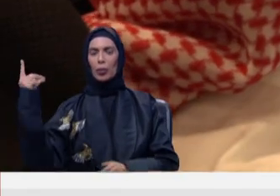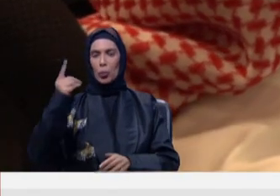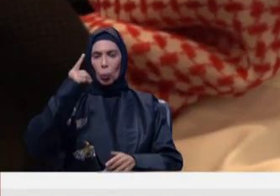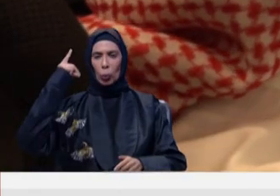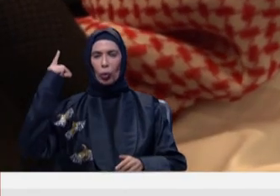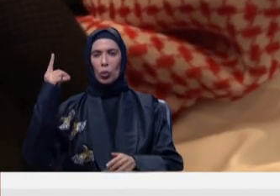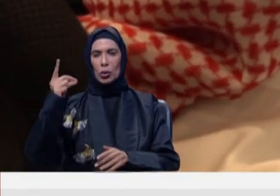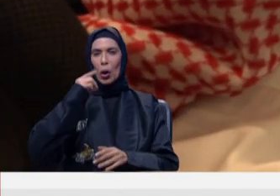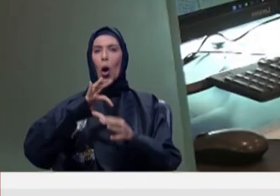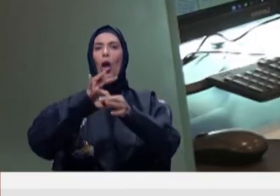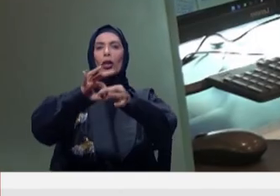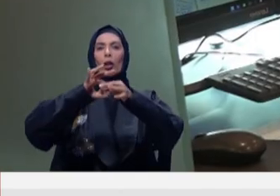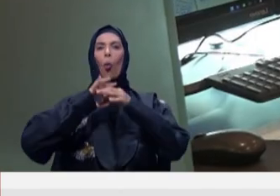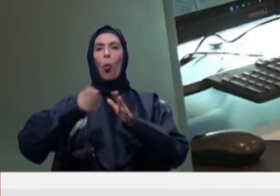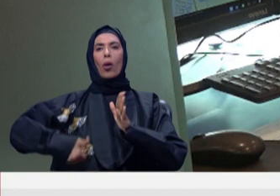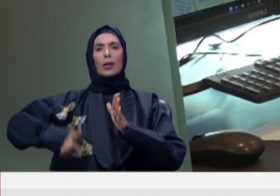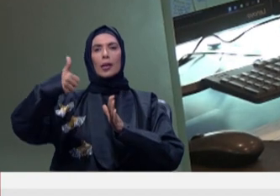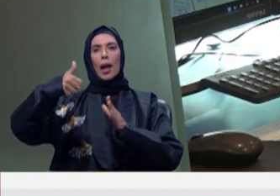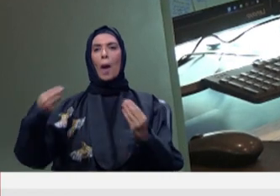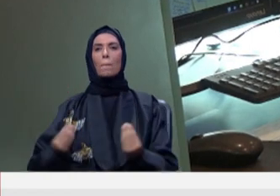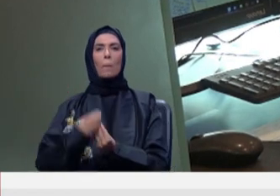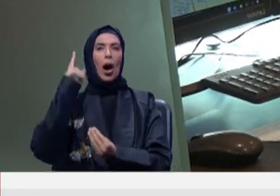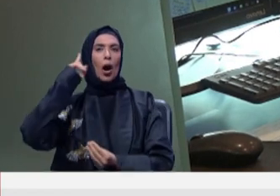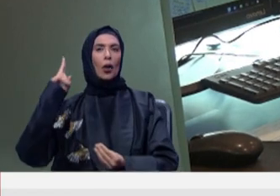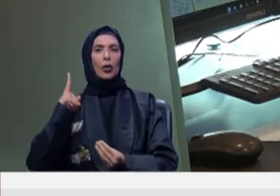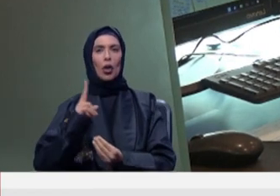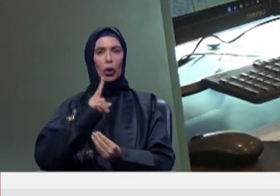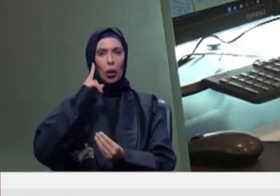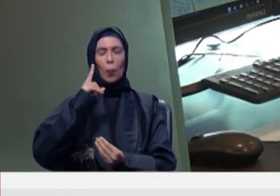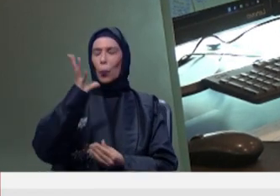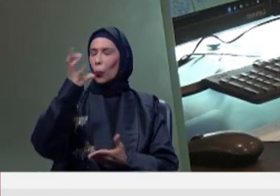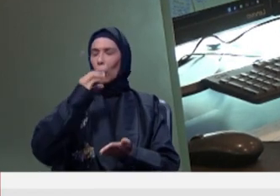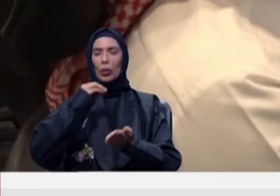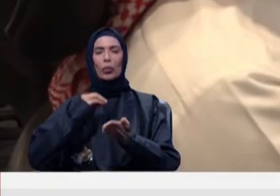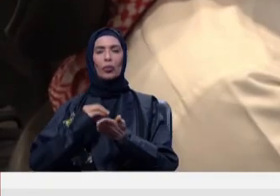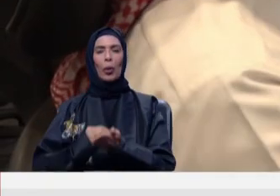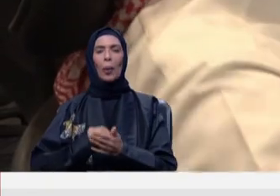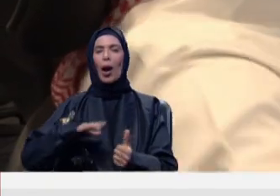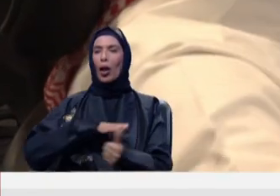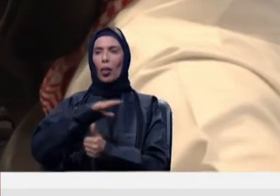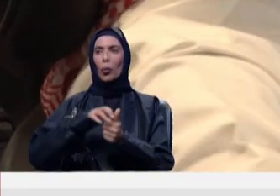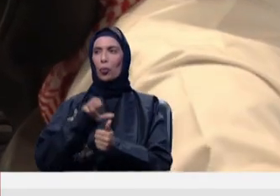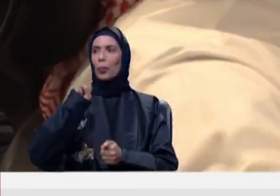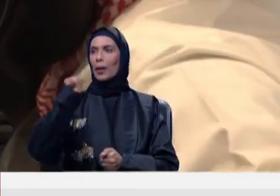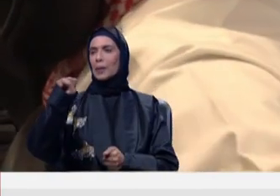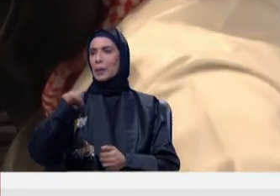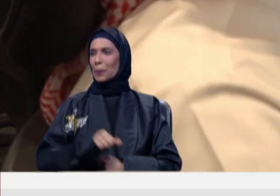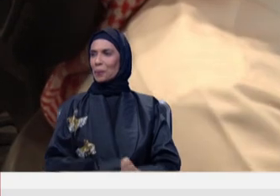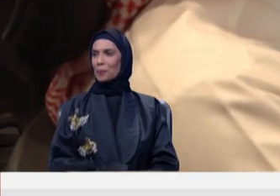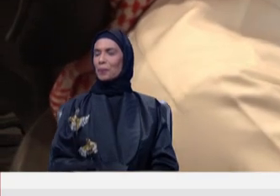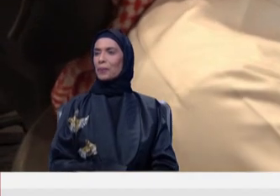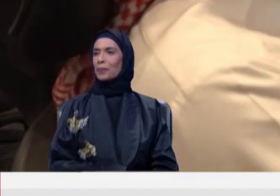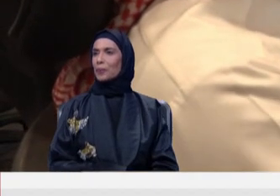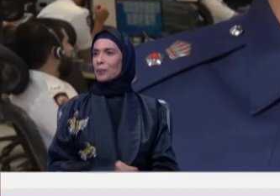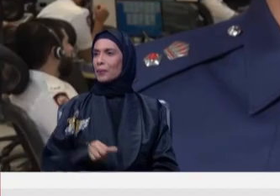يسمح بالتواصل الفعال مع هذه الفئة ويراعي اختياجاتهم وظروفهم الخاصة يأتي